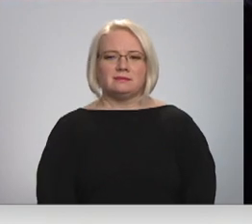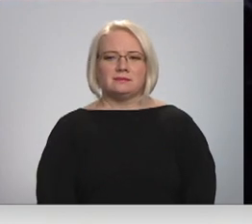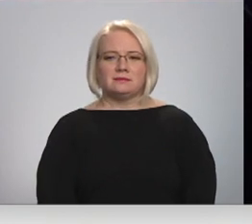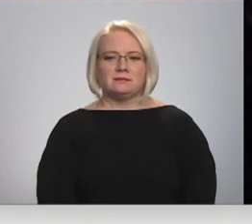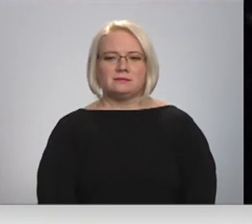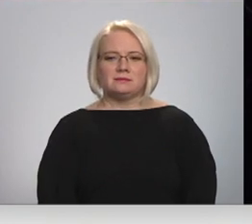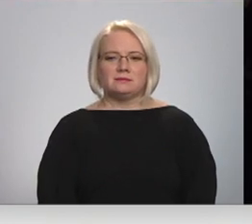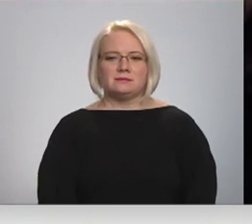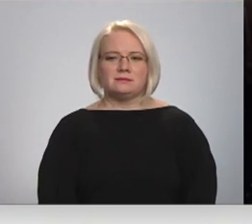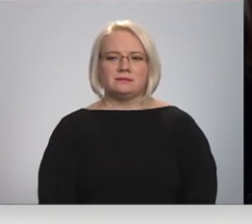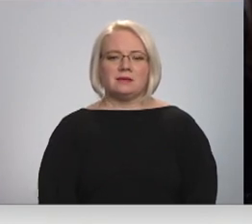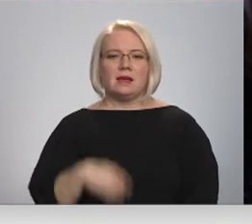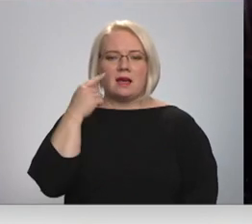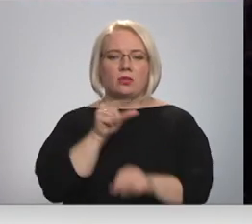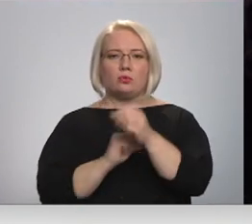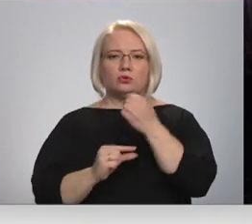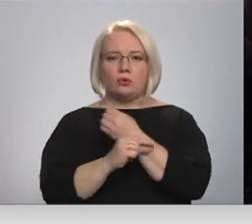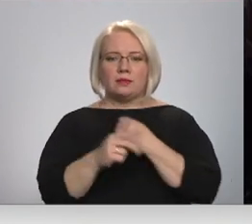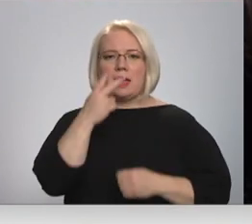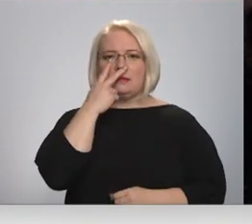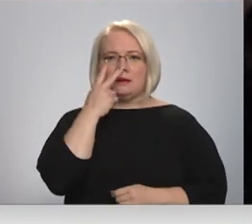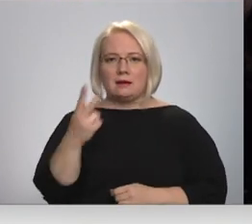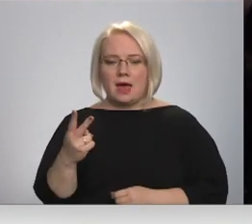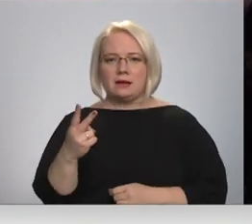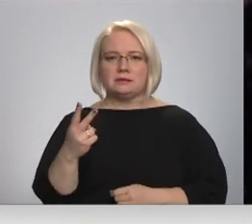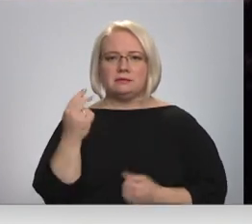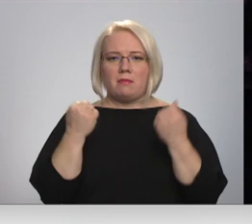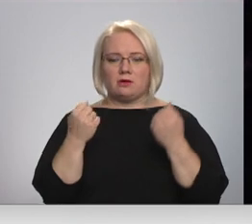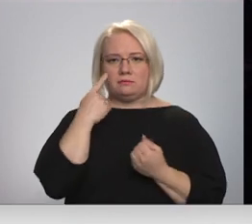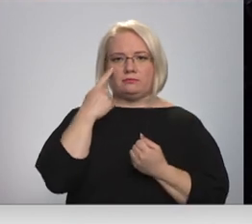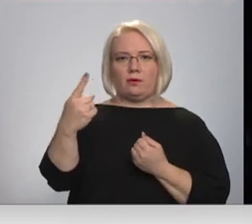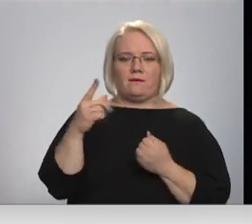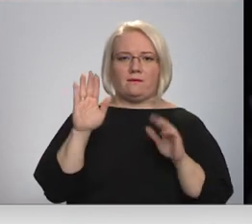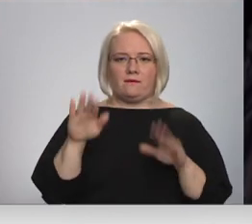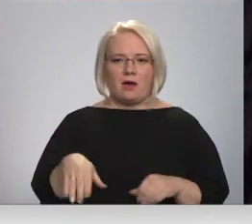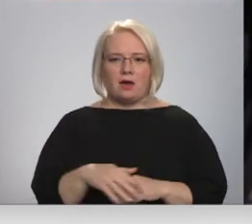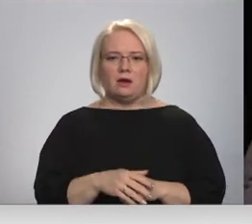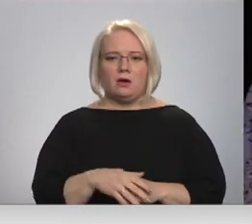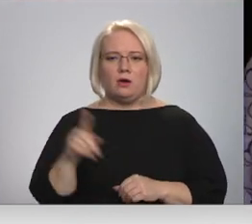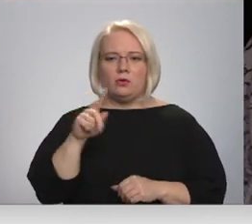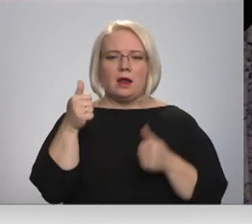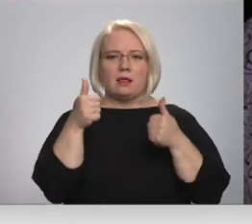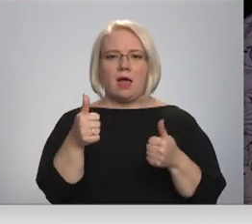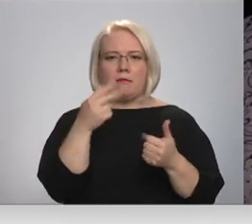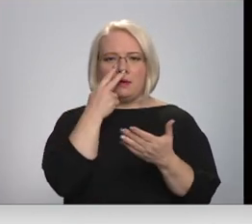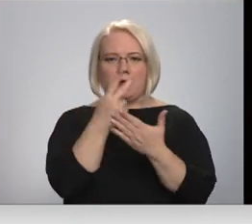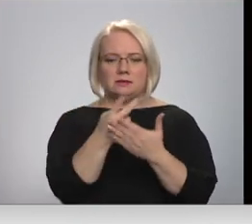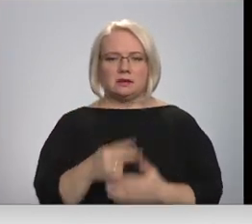Uz rociņas, ka liek, tad redz no visām pusēm. Un ir labi pārskatāms.